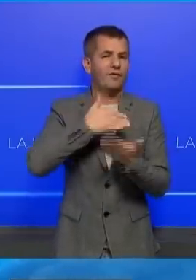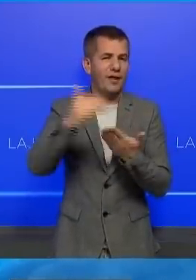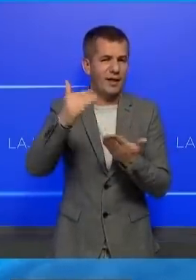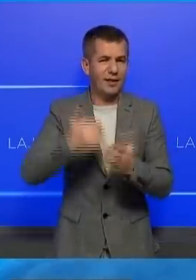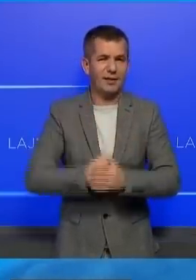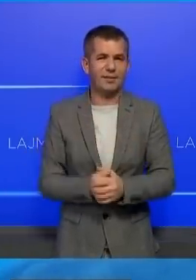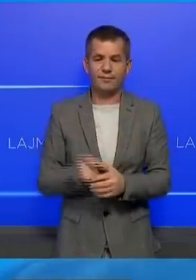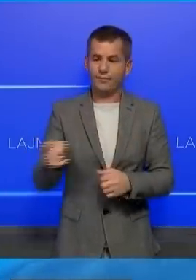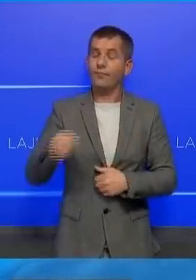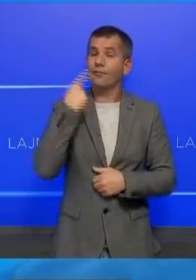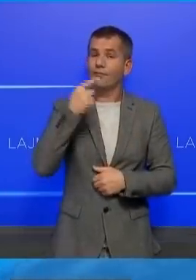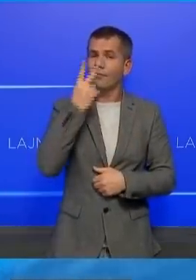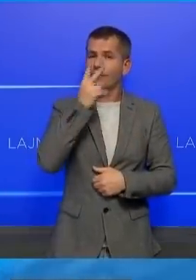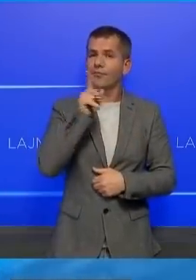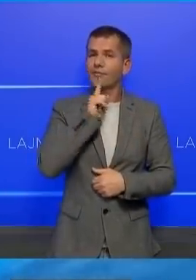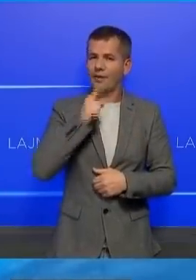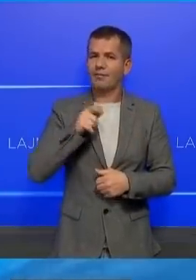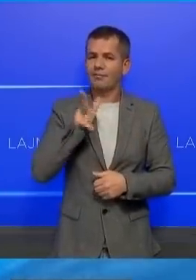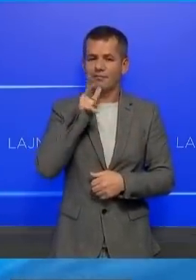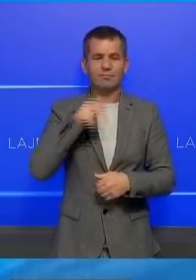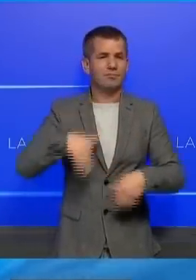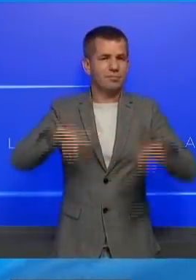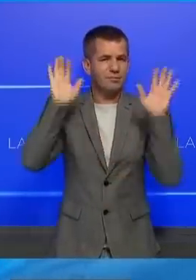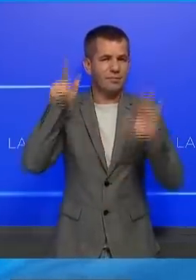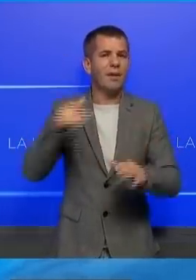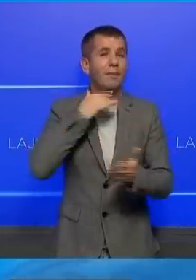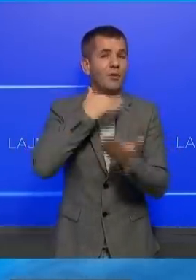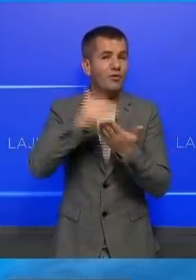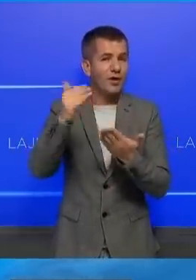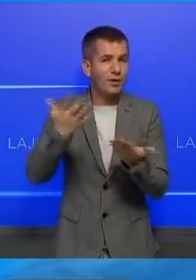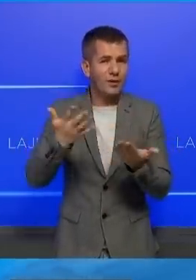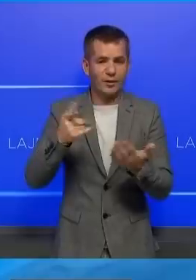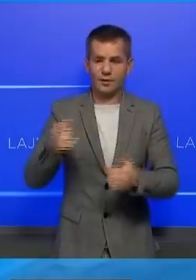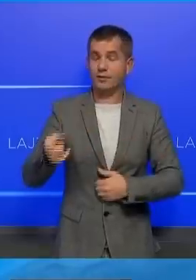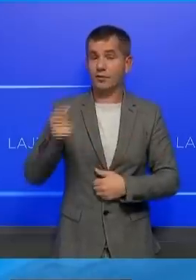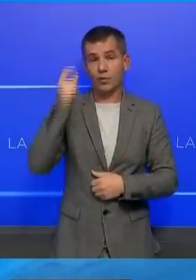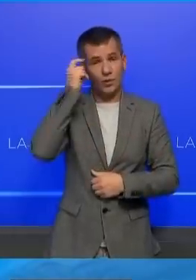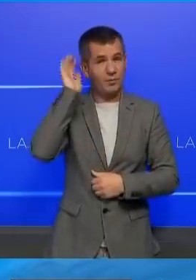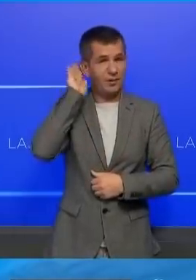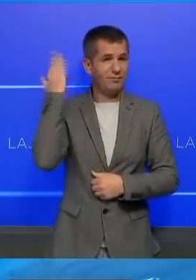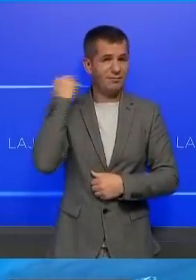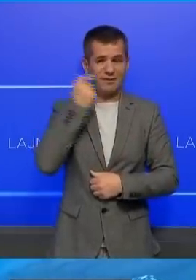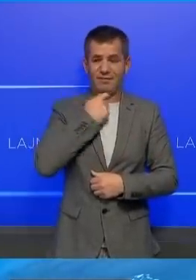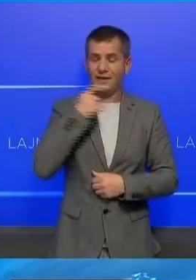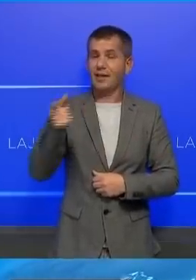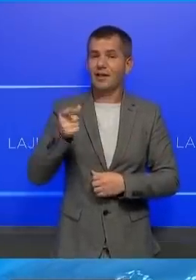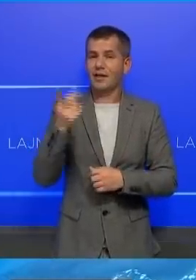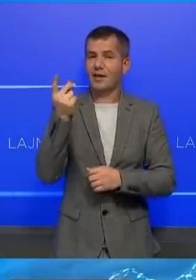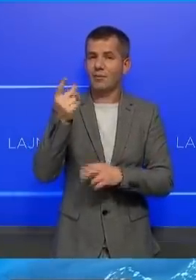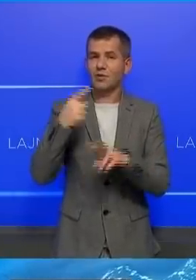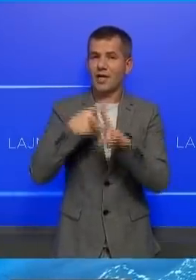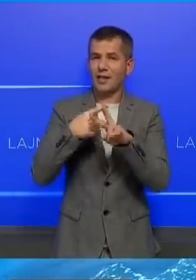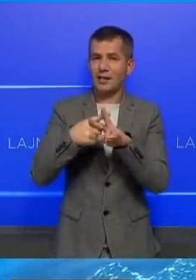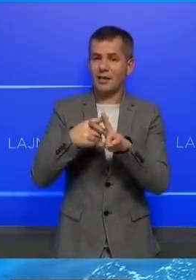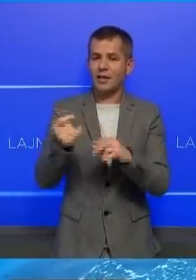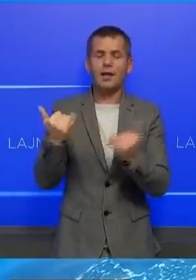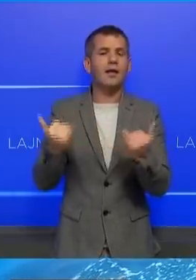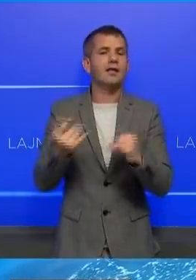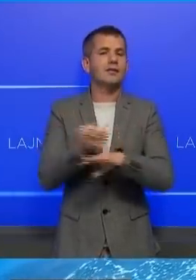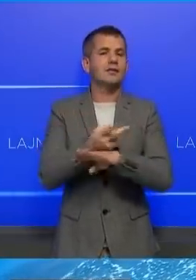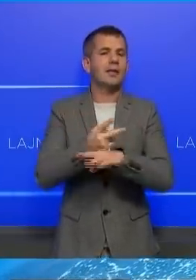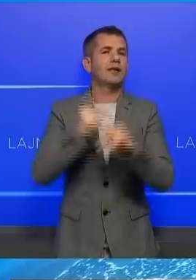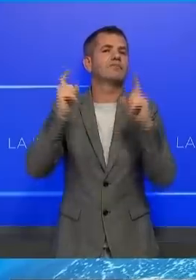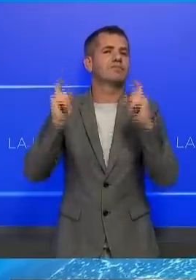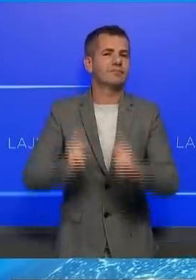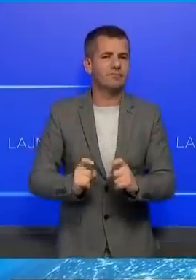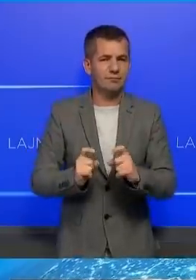si që tha i për ta dërzuar verion. Ish krejë ministri Aradinej tha po ashtu se shteti ligjorë është do pësuar ka shifë verjut